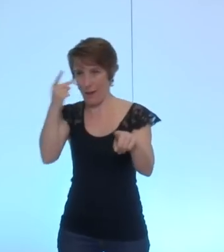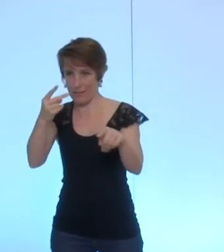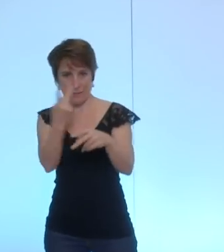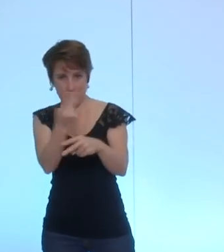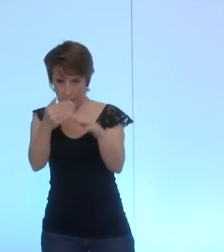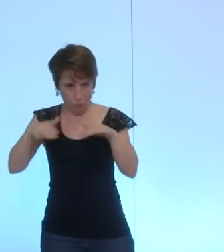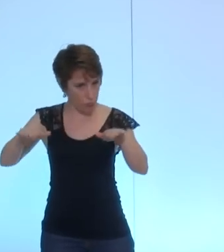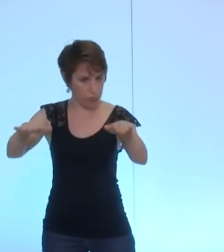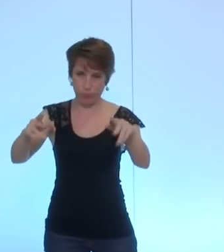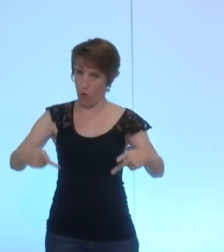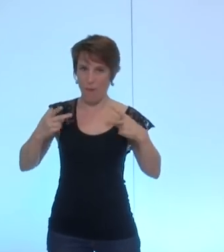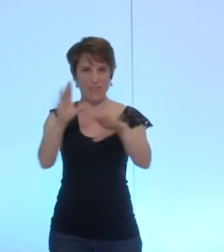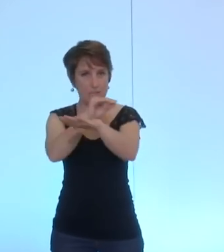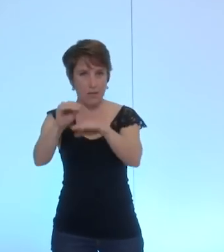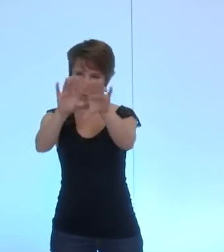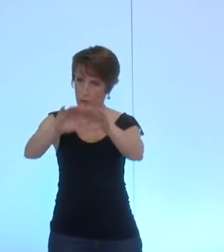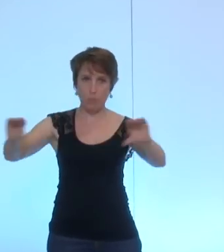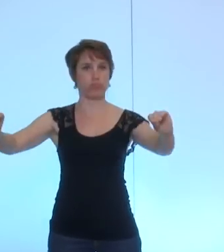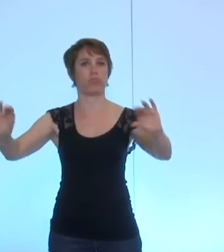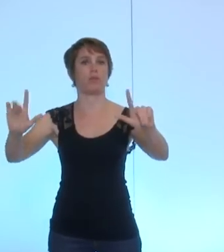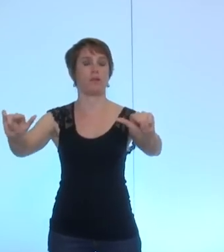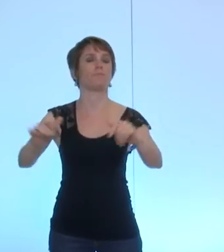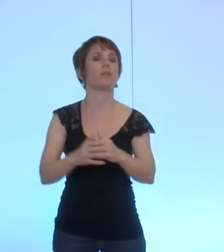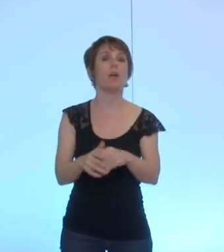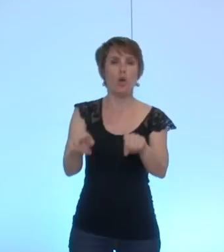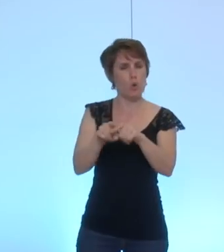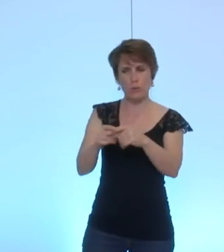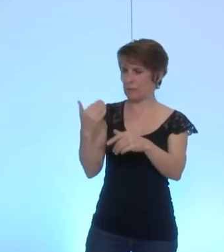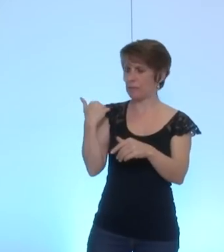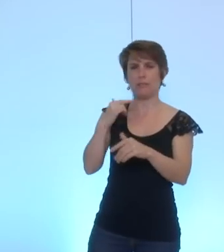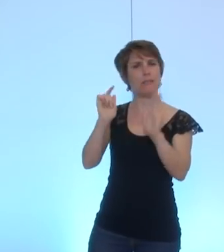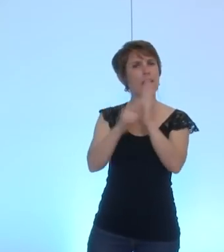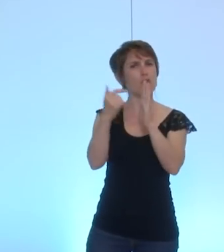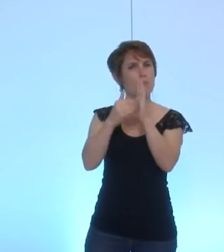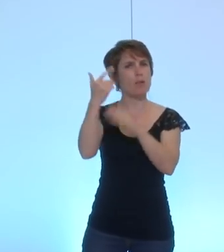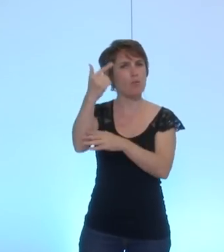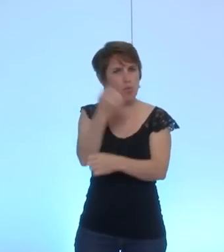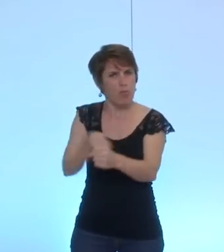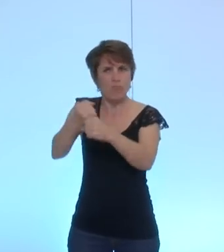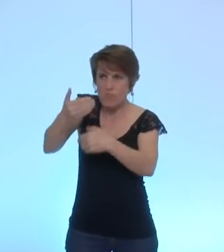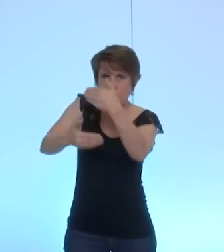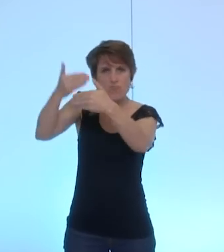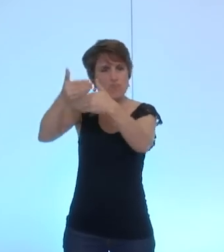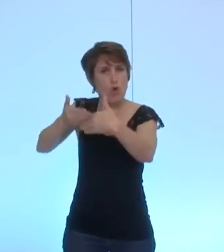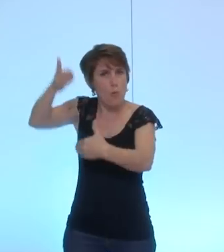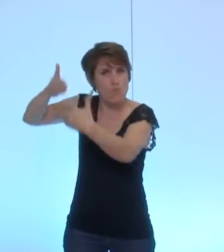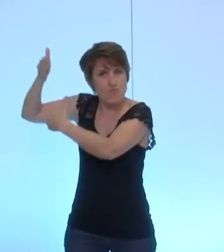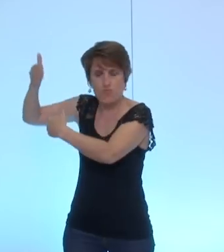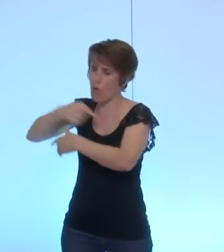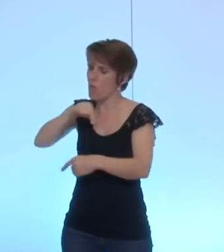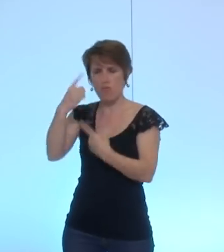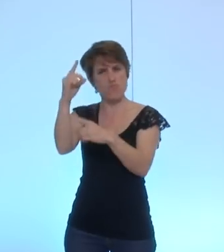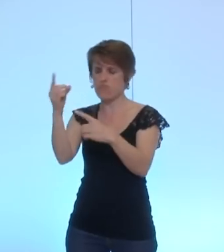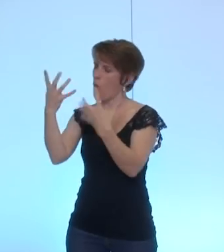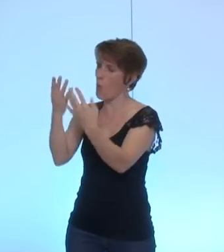réclamé également le démantèlement du mur édifié en 2002 qui sépare les deux populations et qui a été